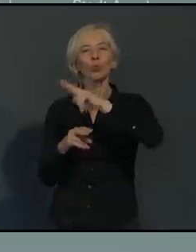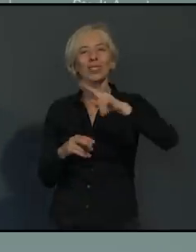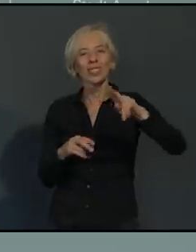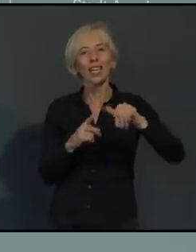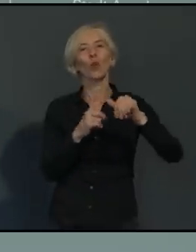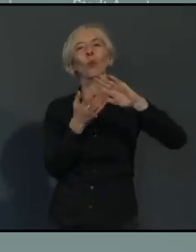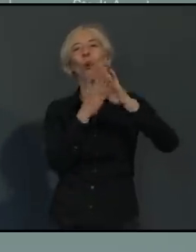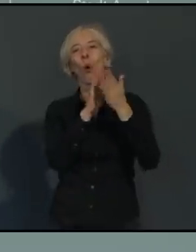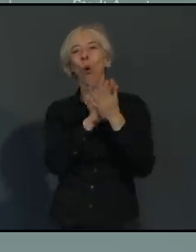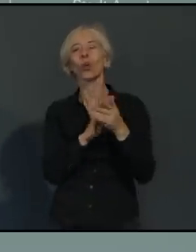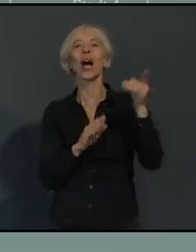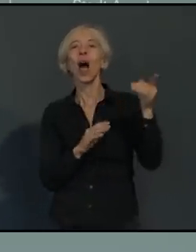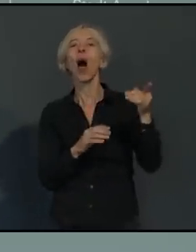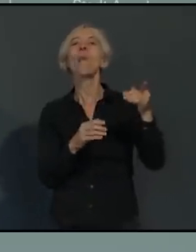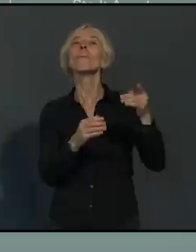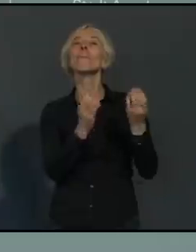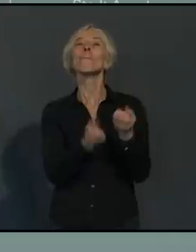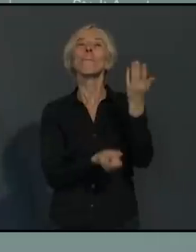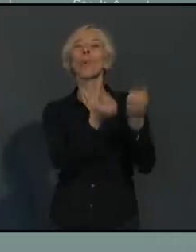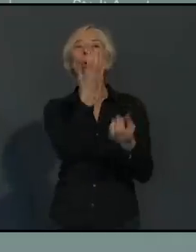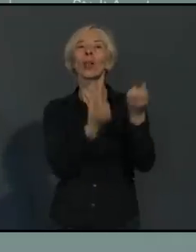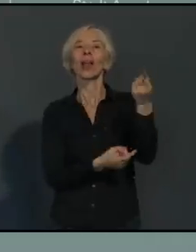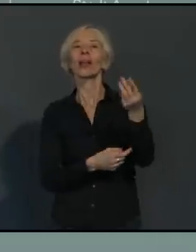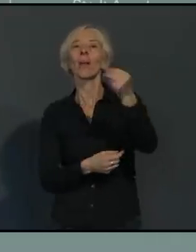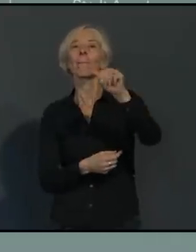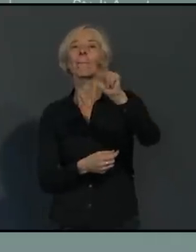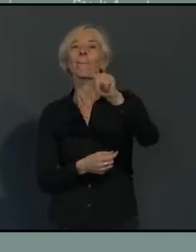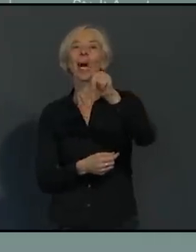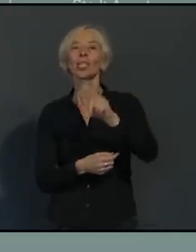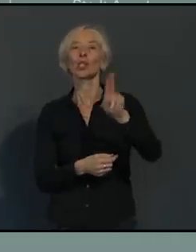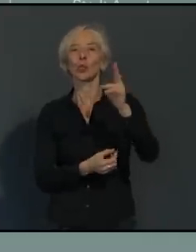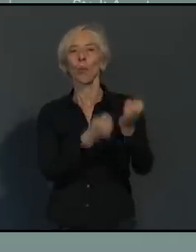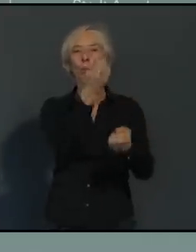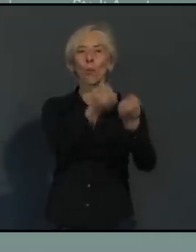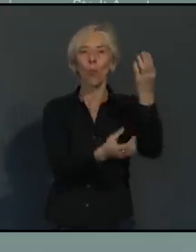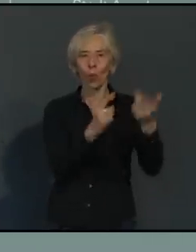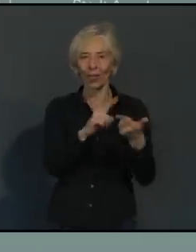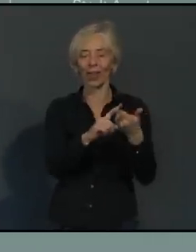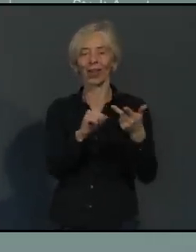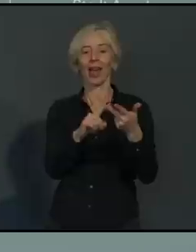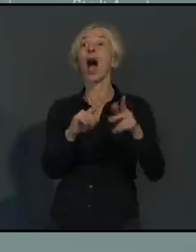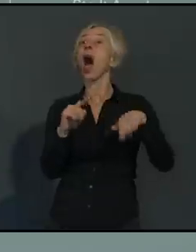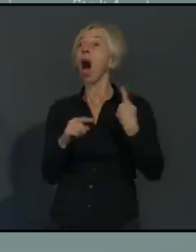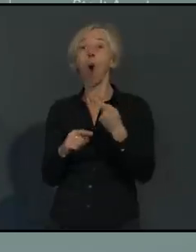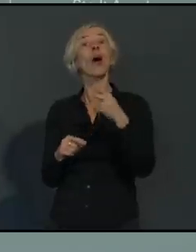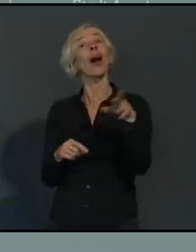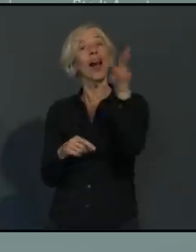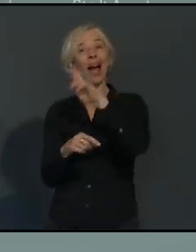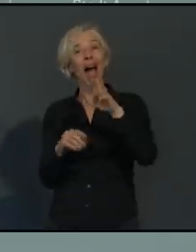-Straße. Außerdem gibt es am Freitag auf dem Augsburger Rathausplatz neben unserem Baum und ja auch dem Adventskalender